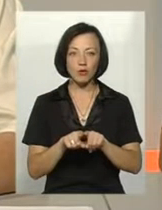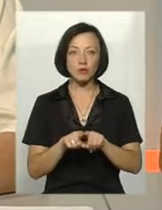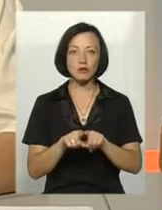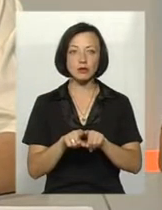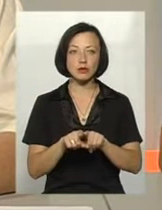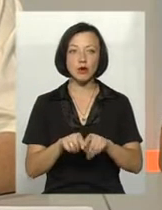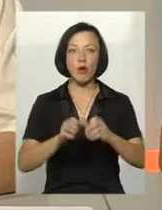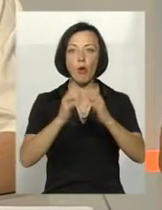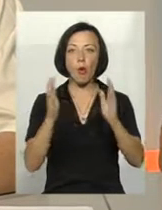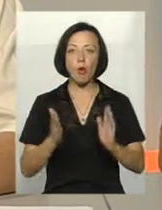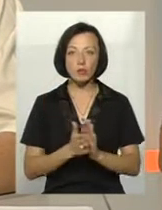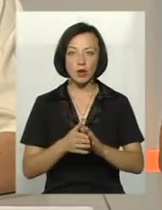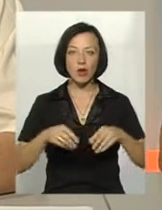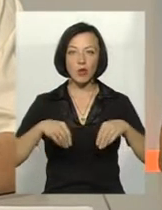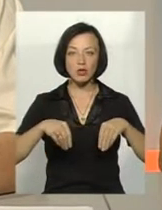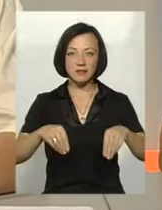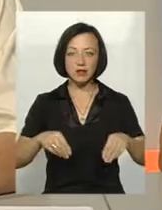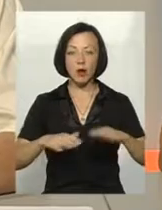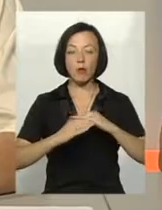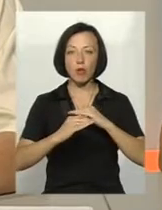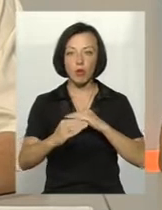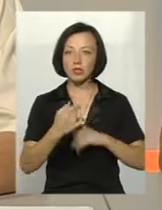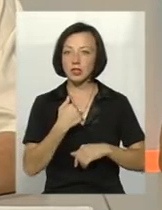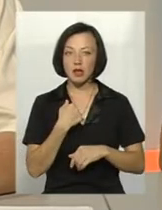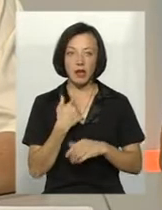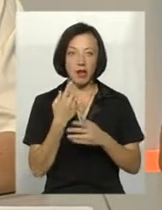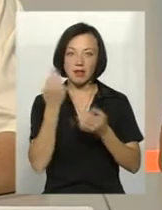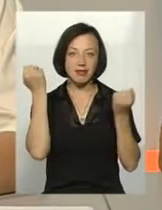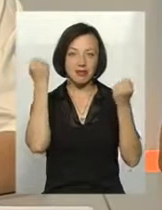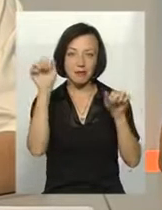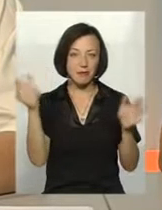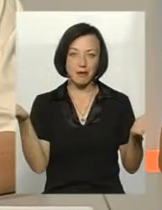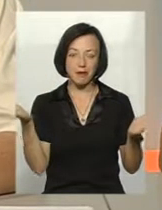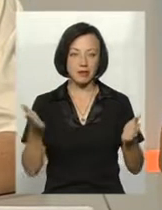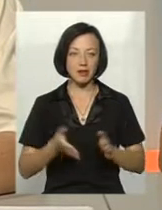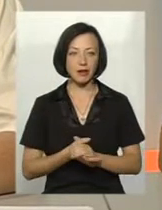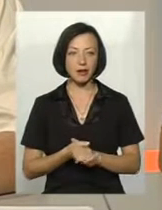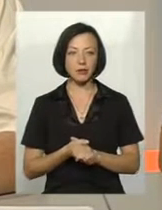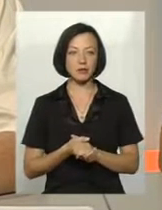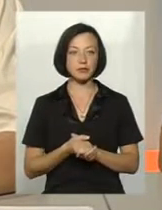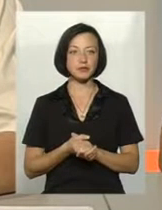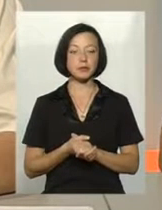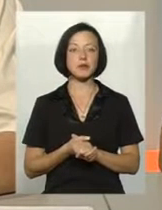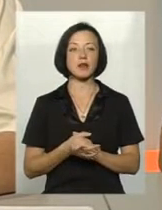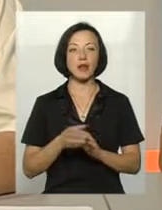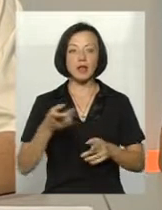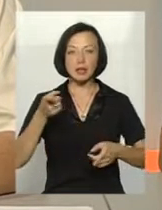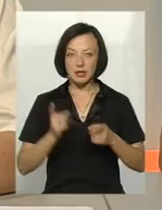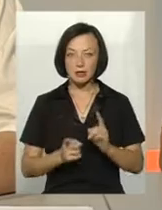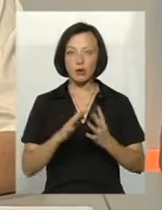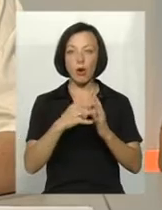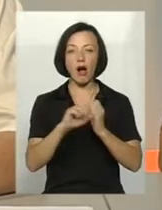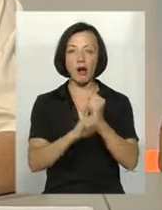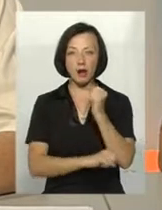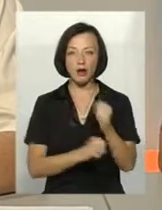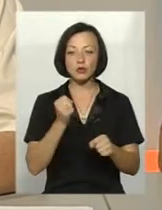Такого обсягу посівних площ я не пам'ятаю на своїй пам'яті. Дійсно, аграрії прийшли